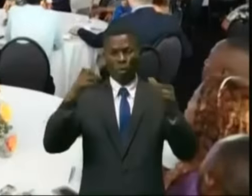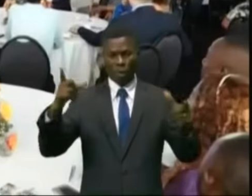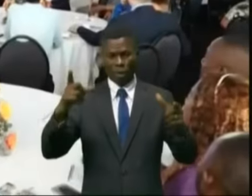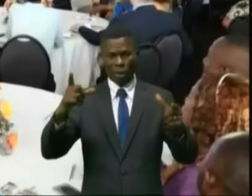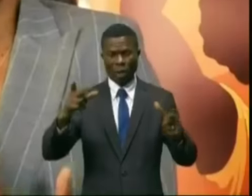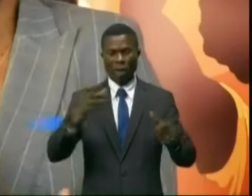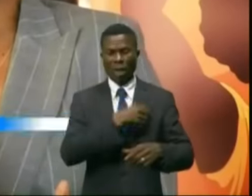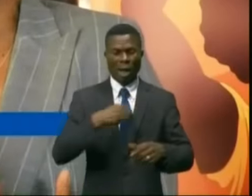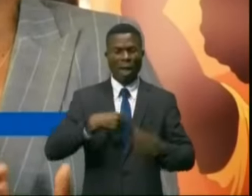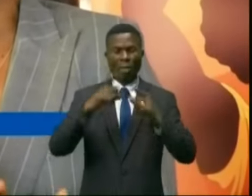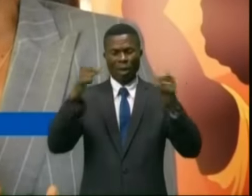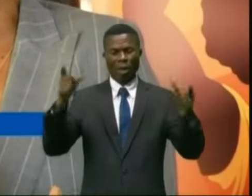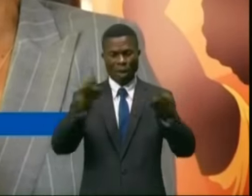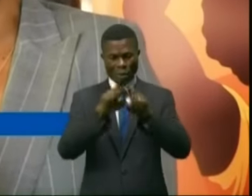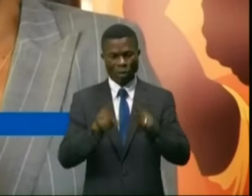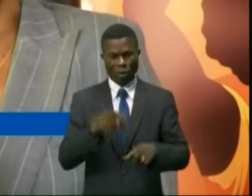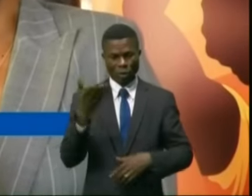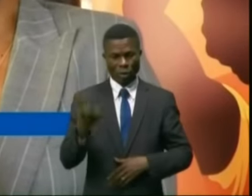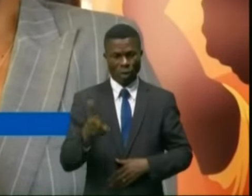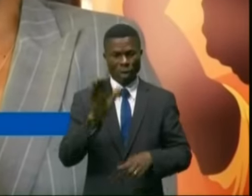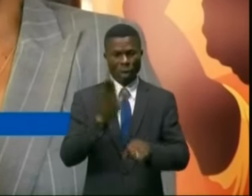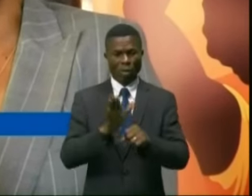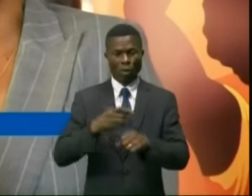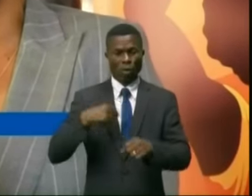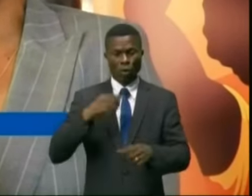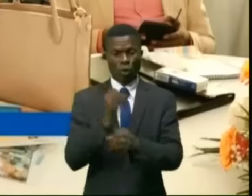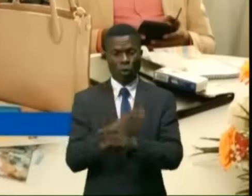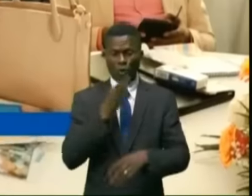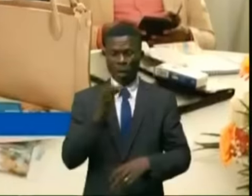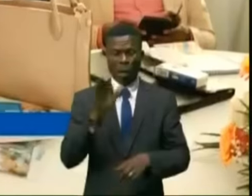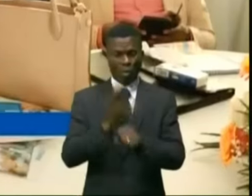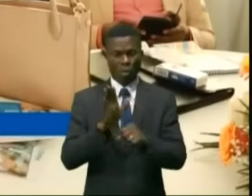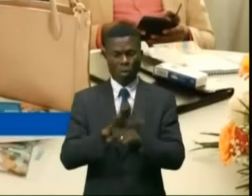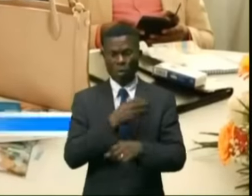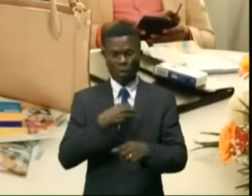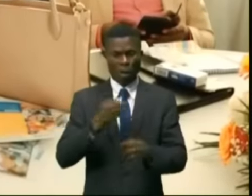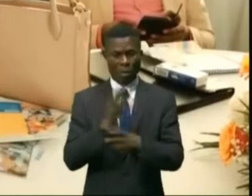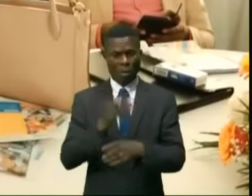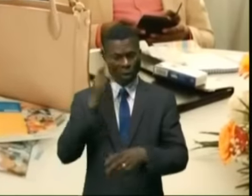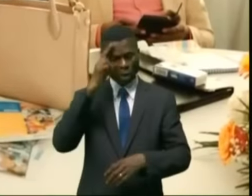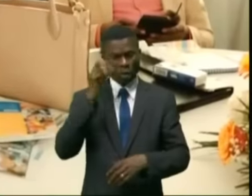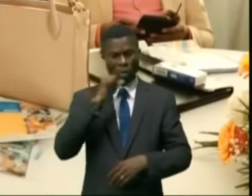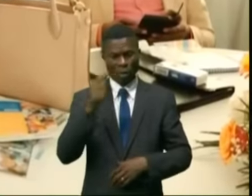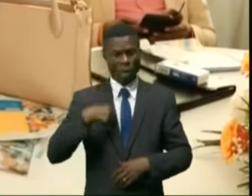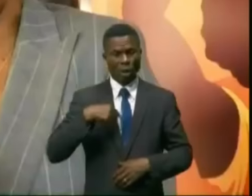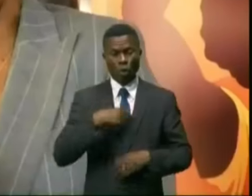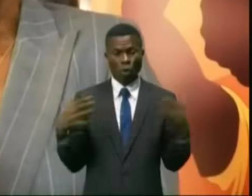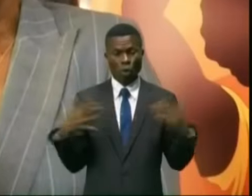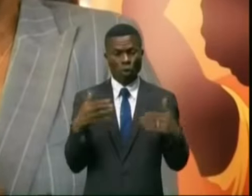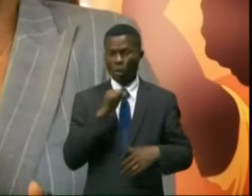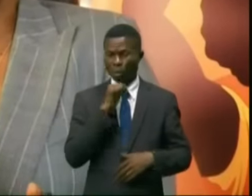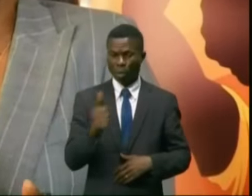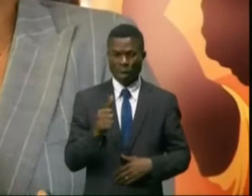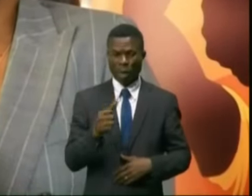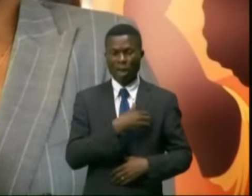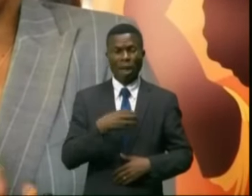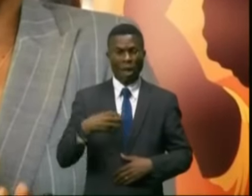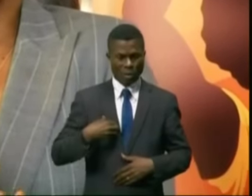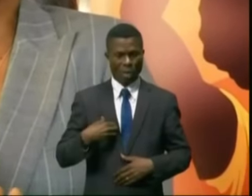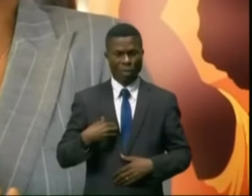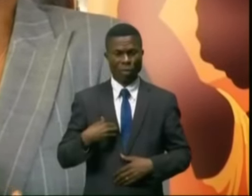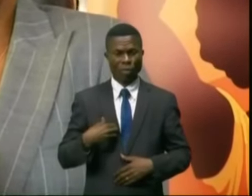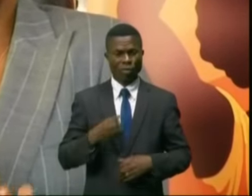une grande dame. Je pense que beaucoup pensent que nous ne sommes pas prêtes. Beaucoup pensent que nous n'osons pas. Beaucoup pensent que nous avons peur. Or, les femmes,